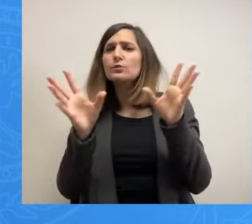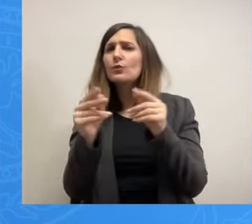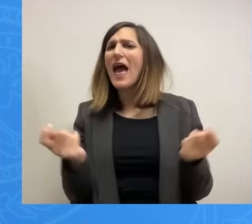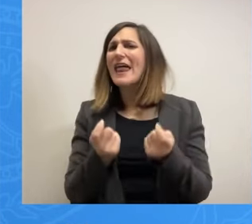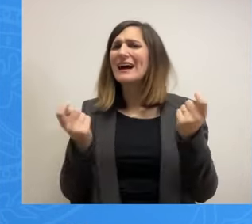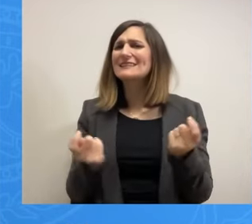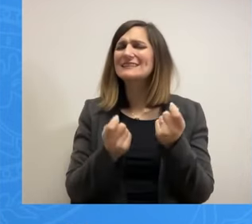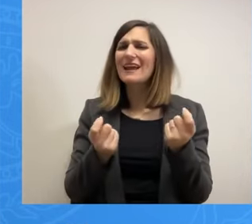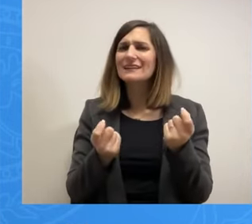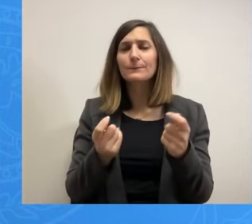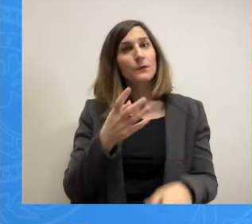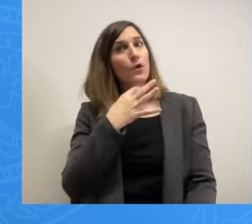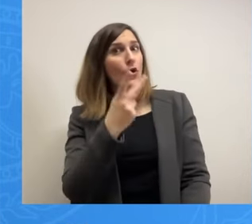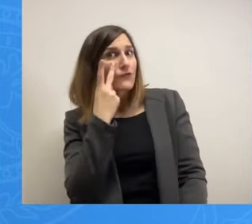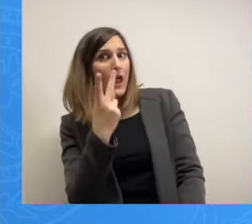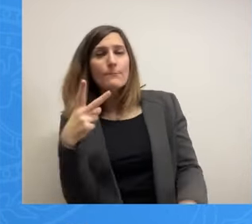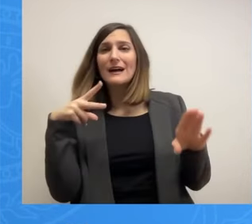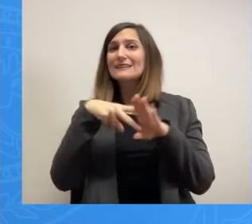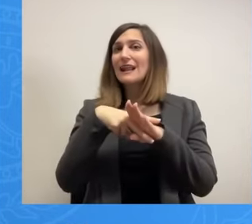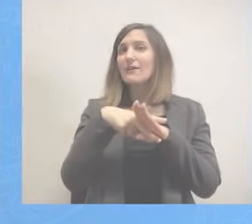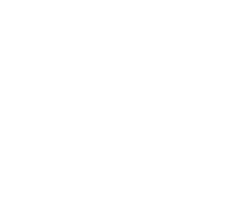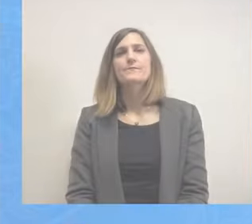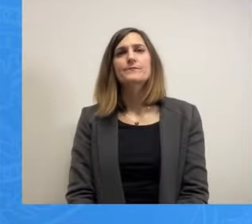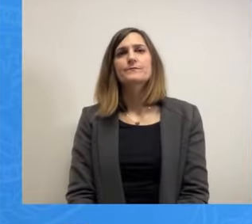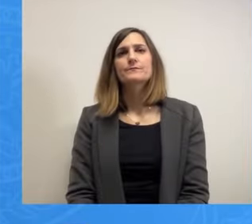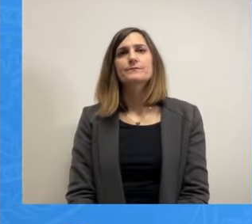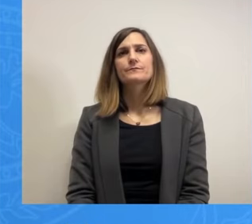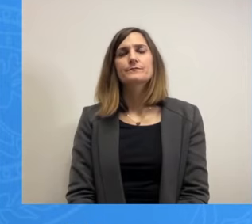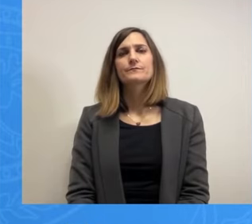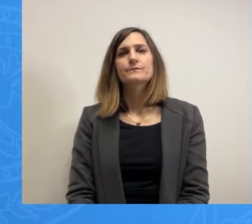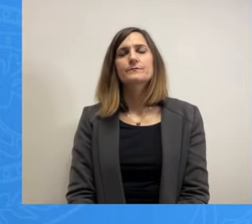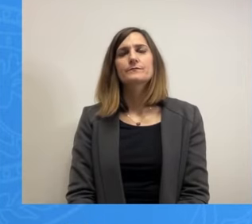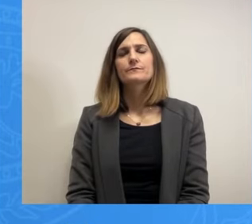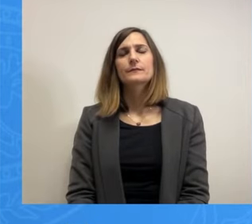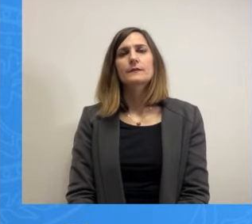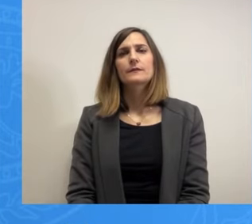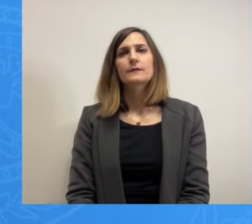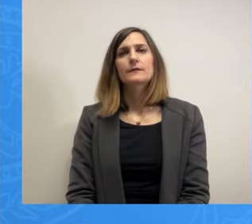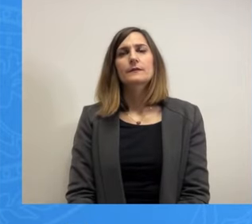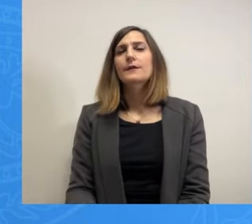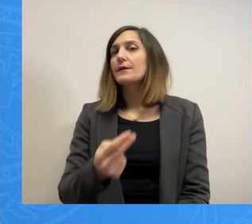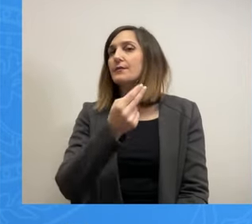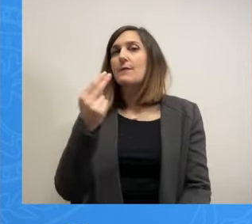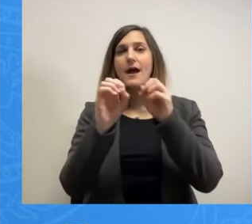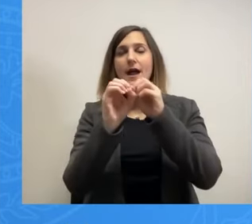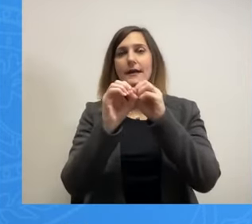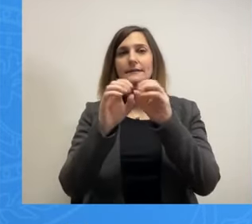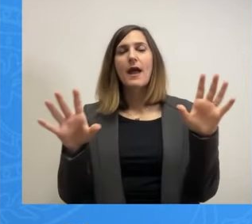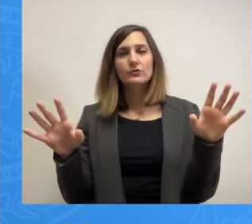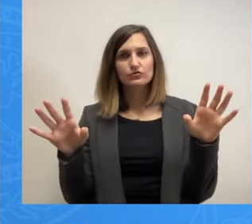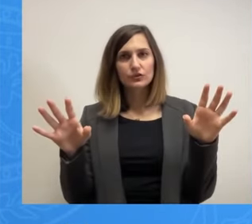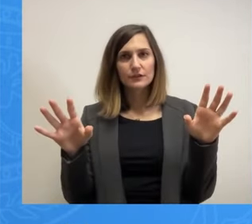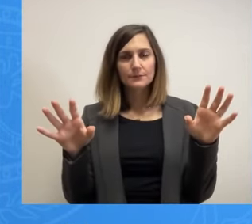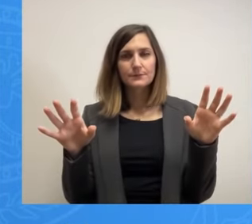ότι οι τράπεζες έχουν δεσμευτεί για 13 εκατομμύρια. Έρχεται στην ενημέρωση ότι